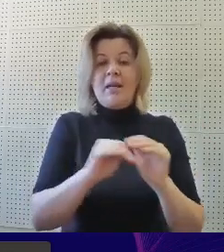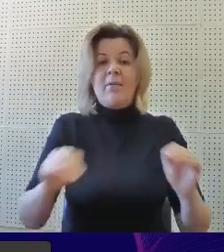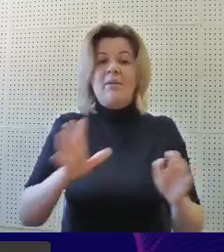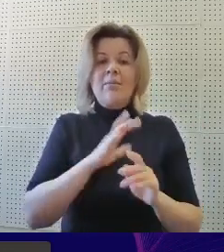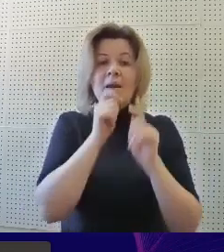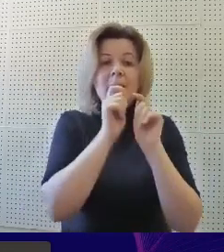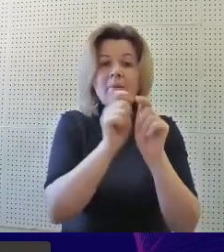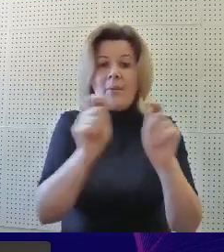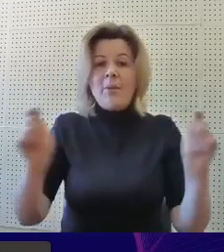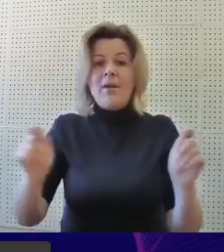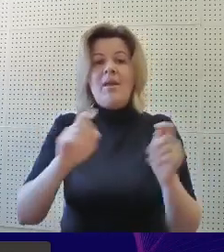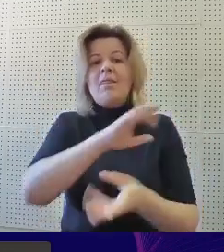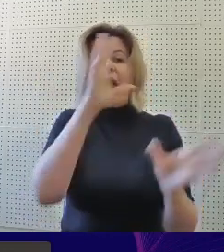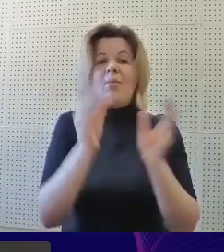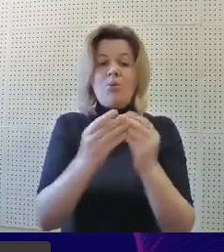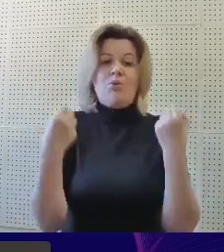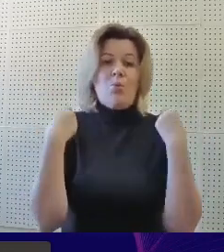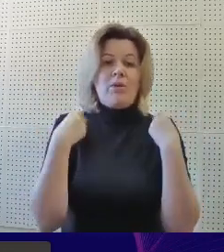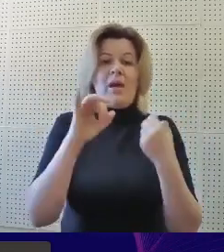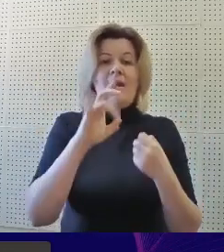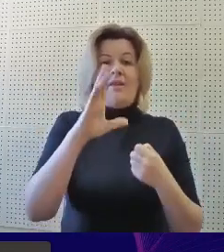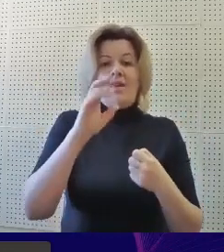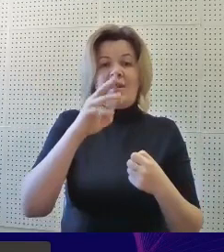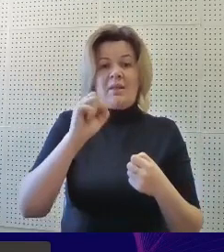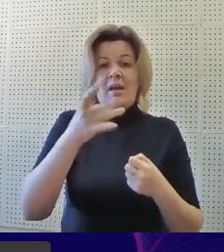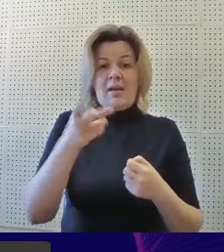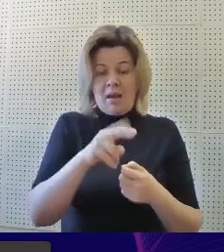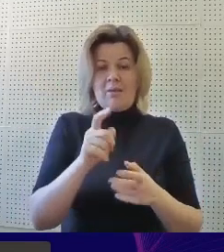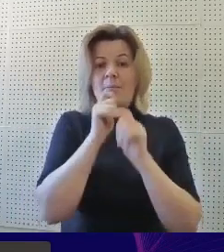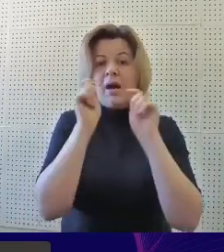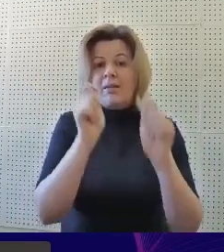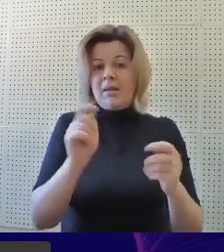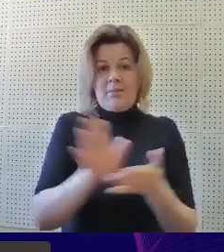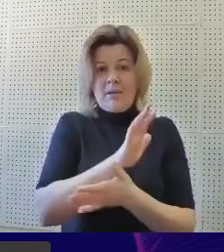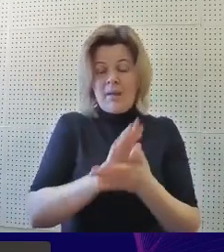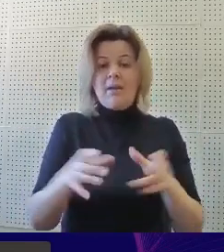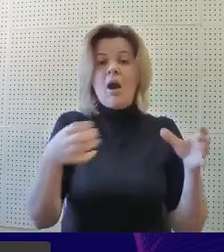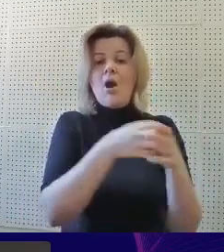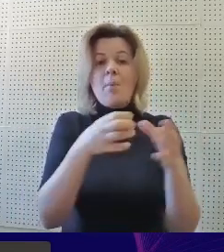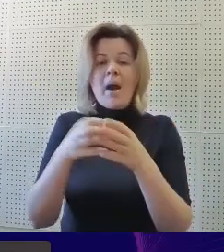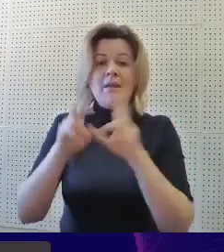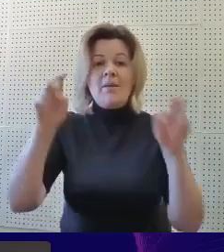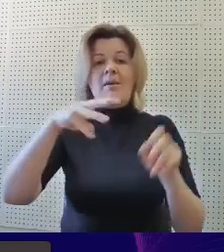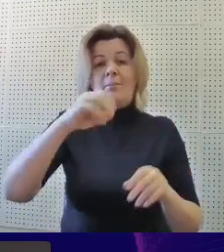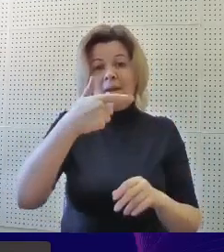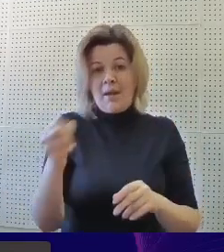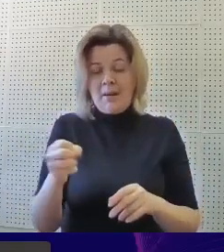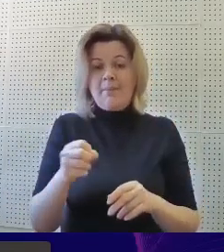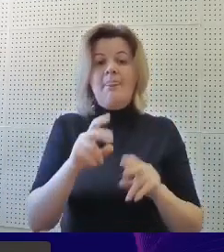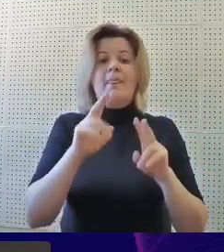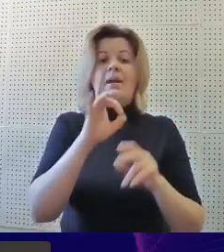подарены наборы спортинвентаря, предоставленные безвозмездно компаниями «Мега»,